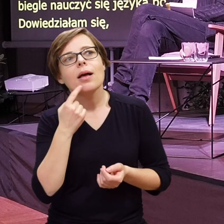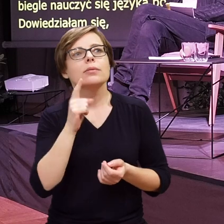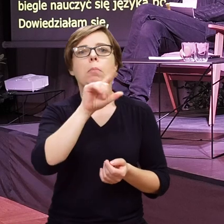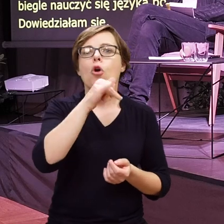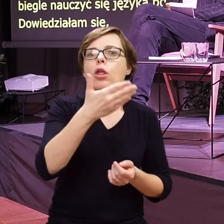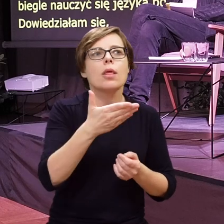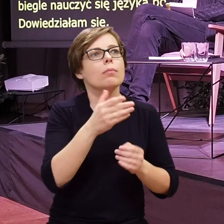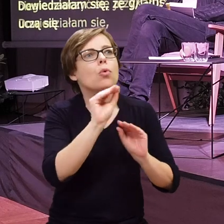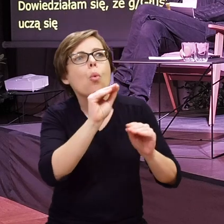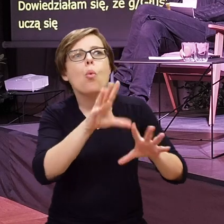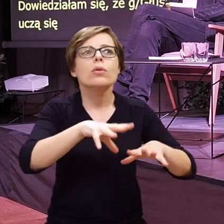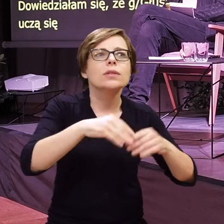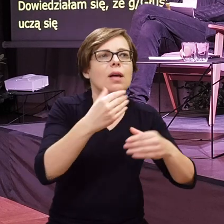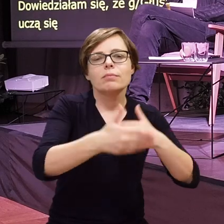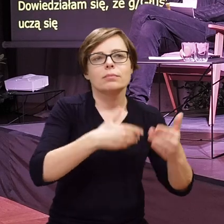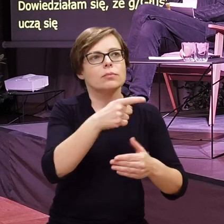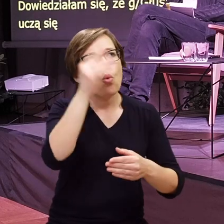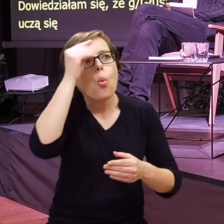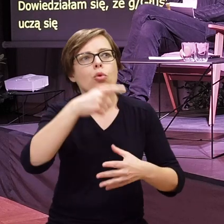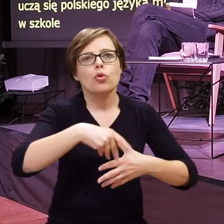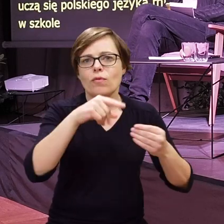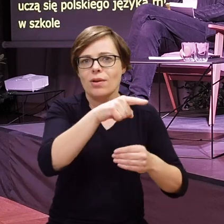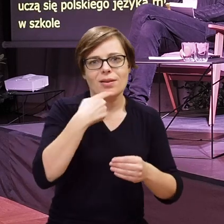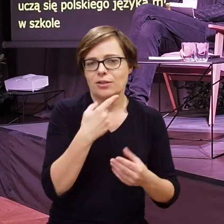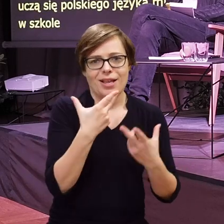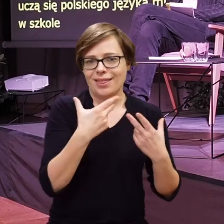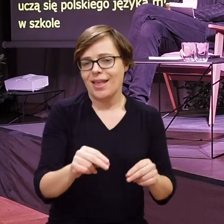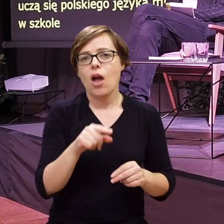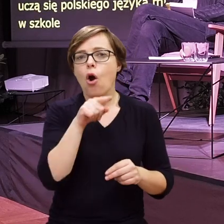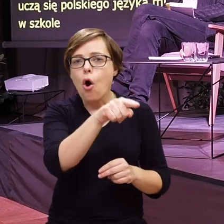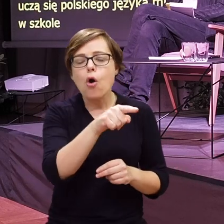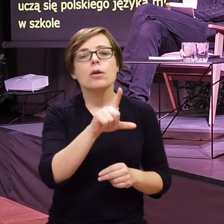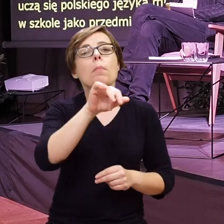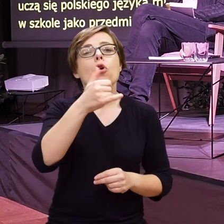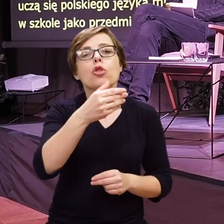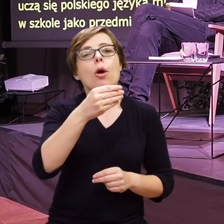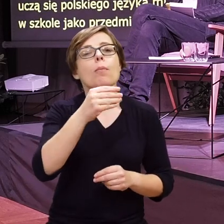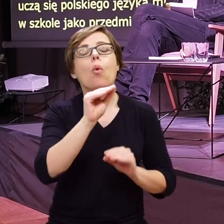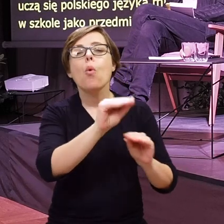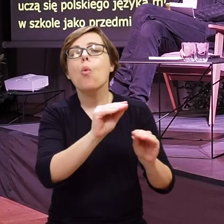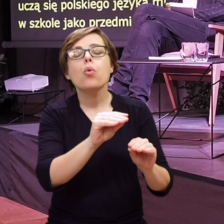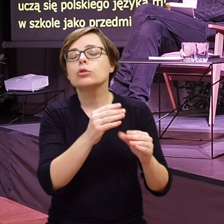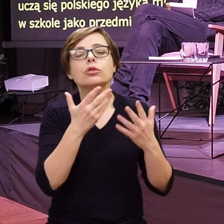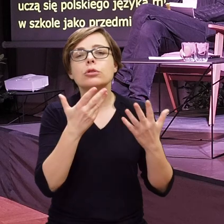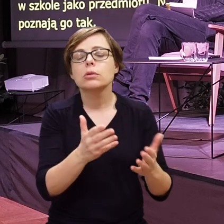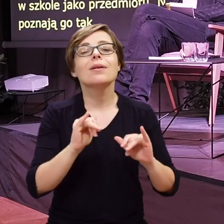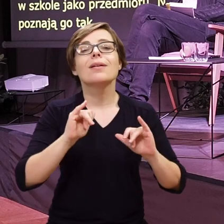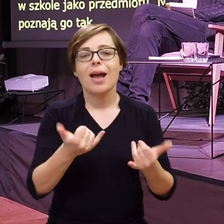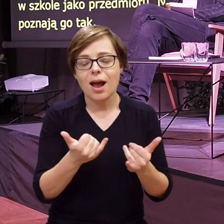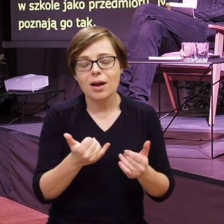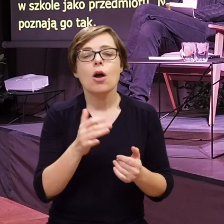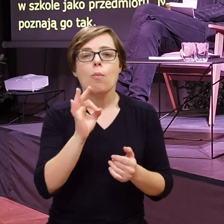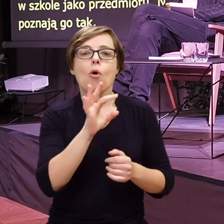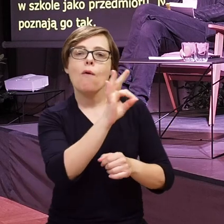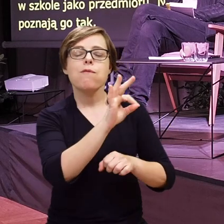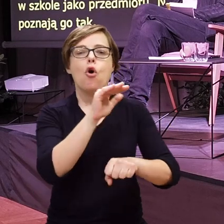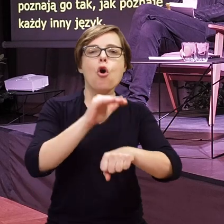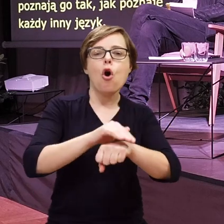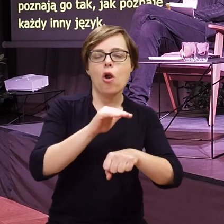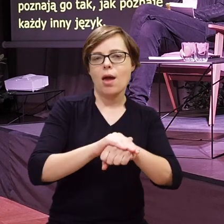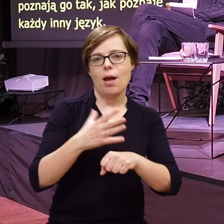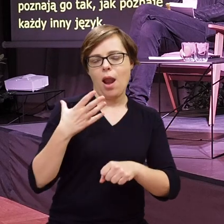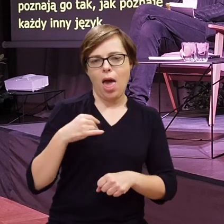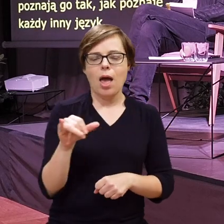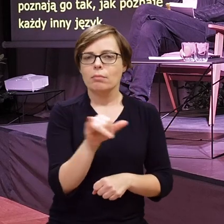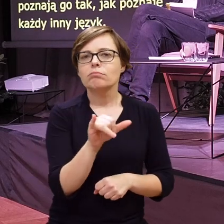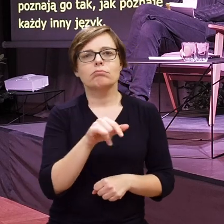mają wprowadzenia do tego języka. Nie uczą się i nie rozwijają w tym języku, tylko najczęściej uczą się tego języka od swoich słyszących, przepraszam, głuchych